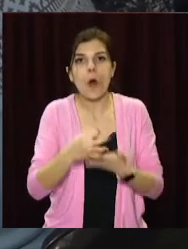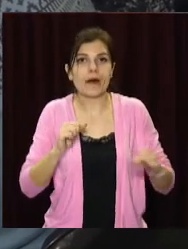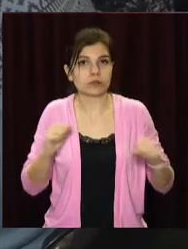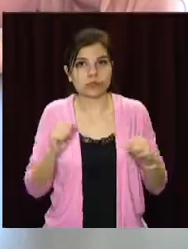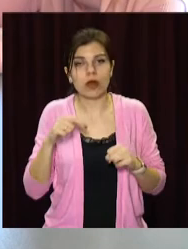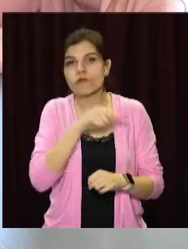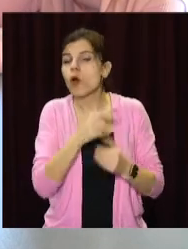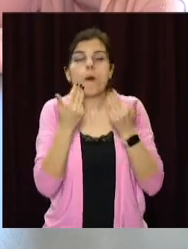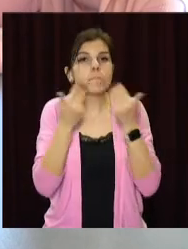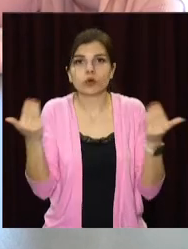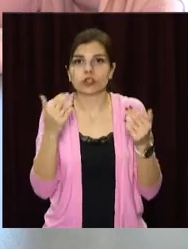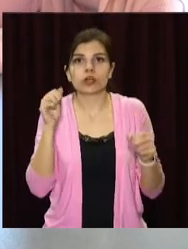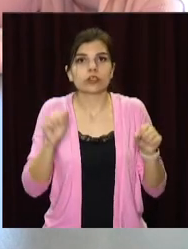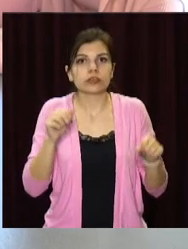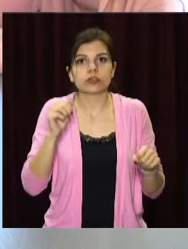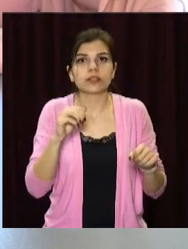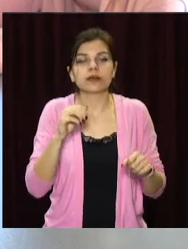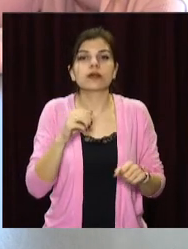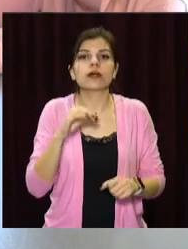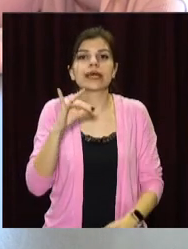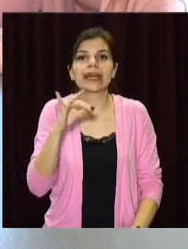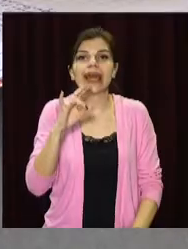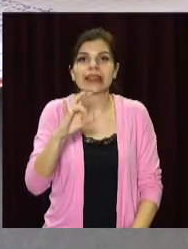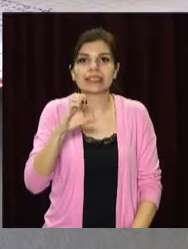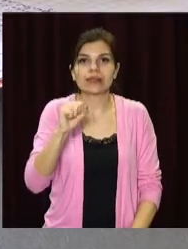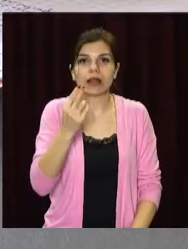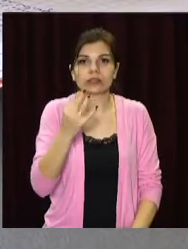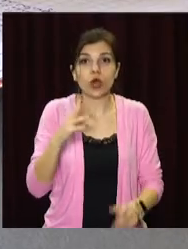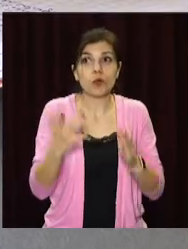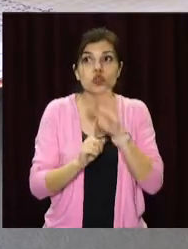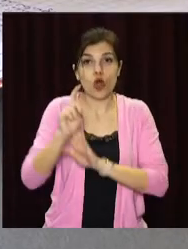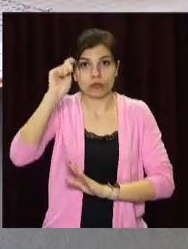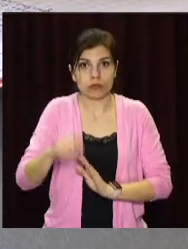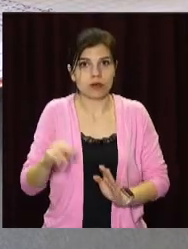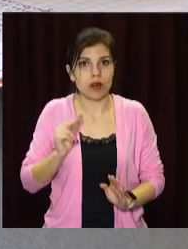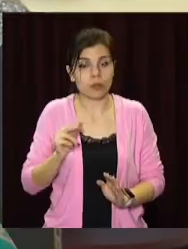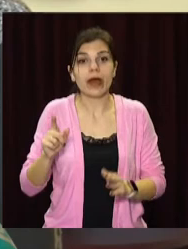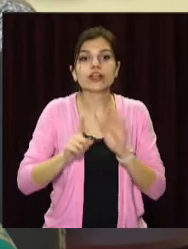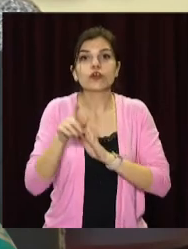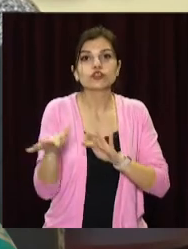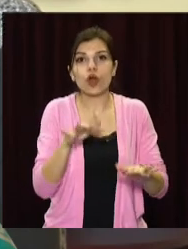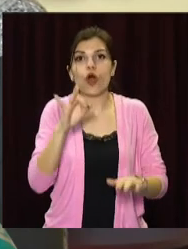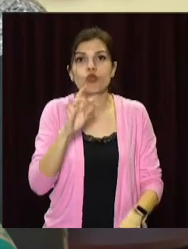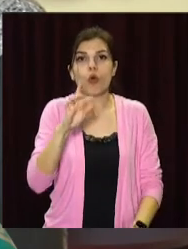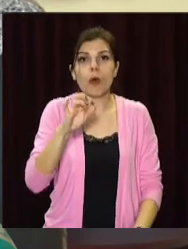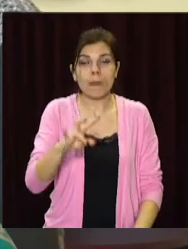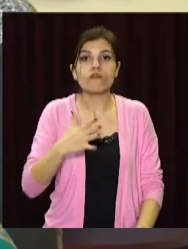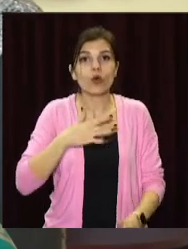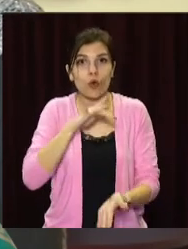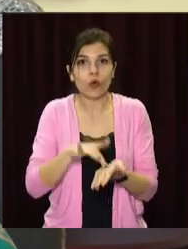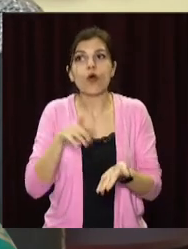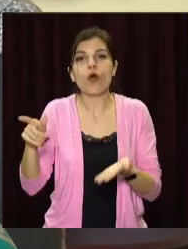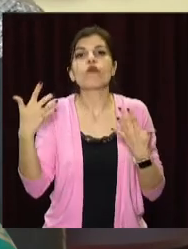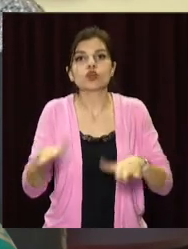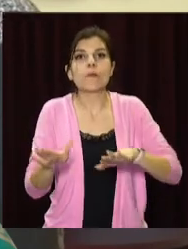облдержадміністрацію. Вона – остання інстанція на шляху Рокобану до початку робіт. Для початку діяльності ТОВ